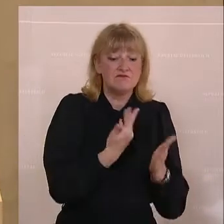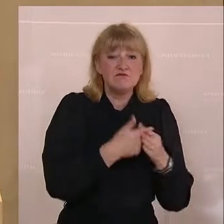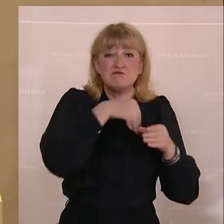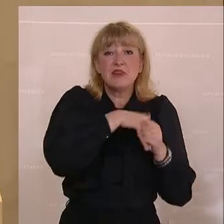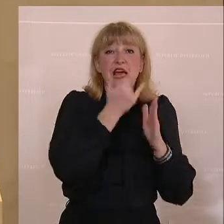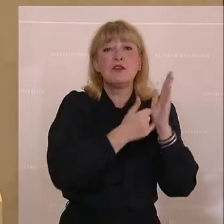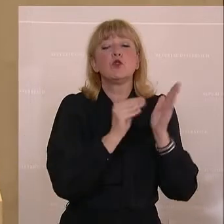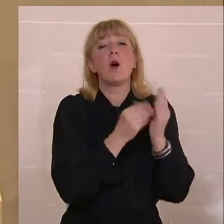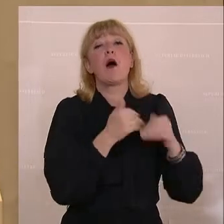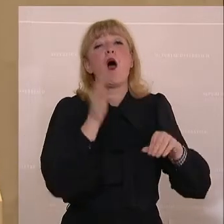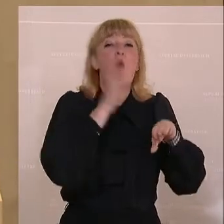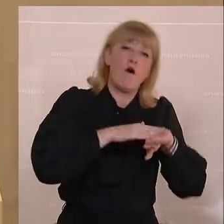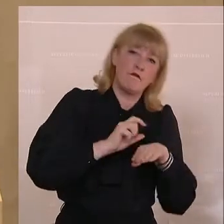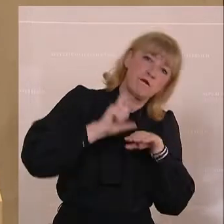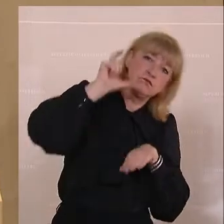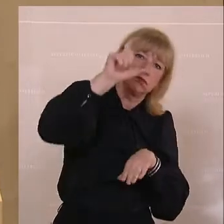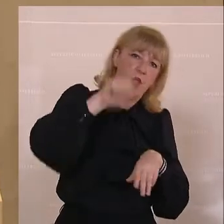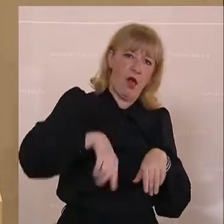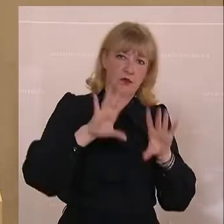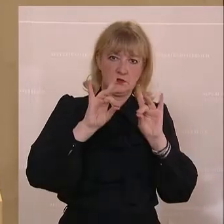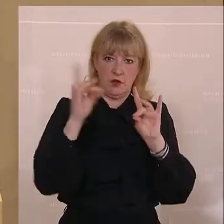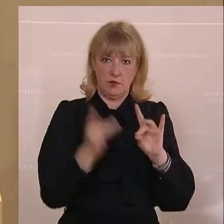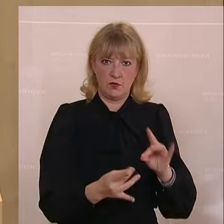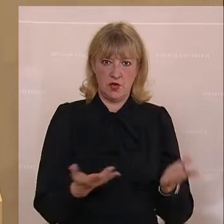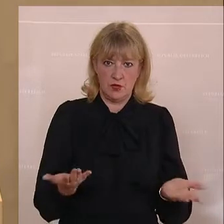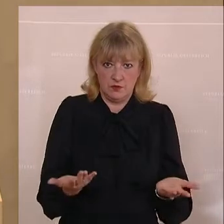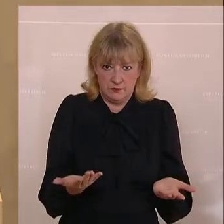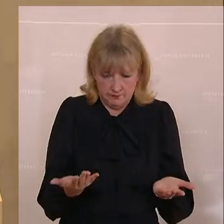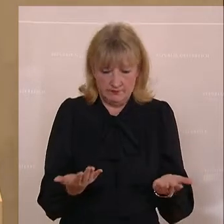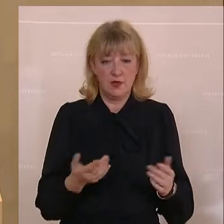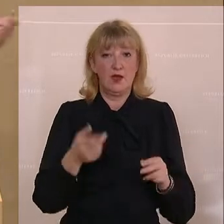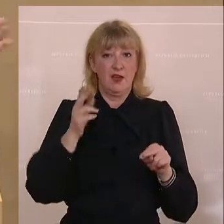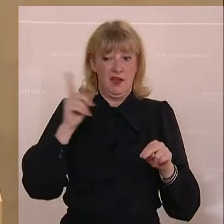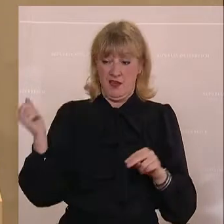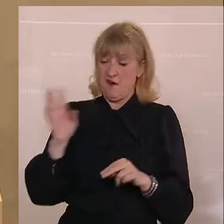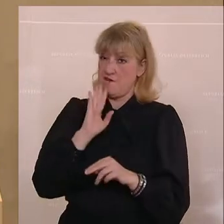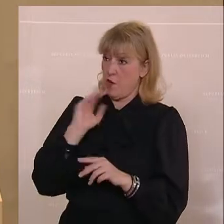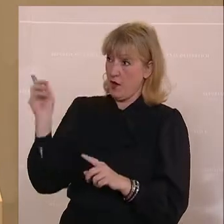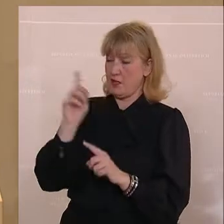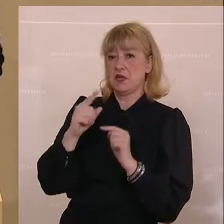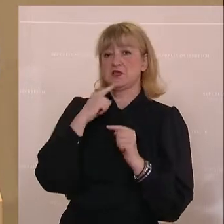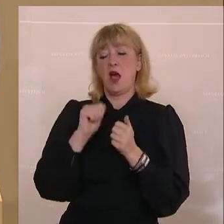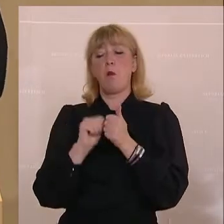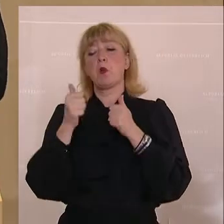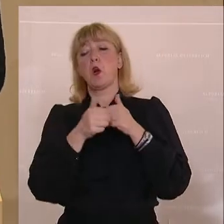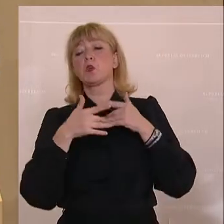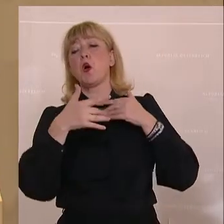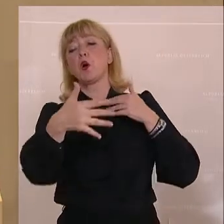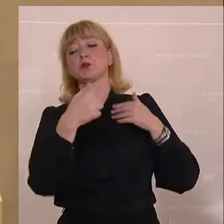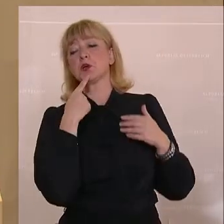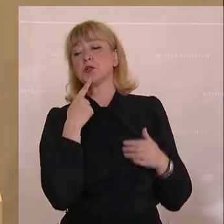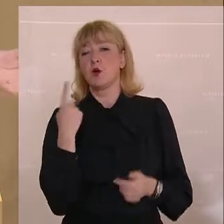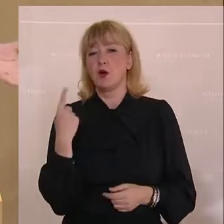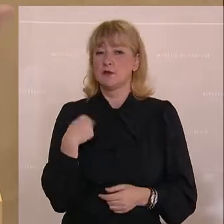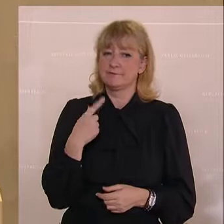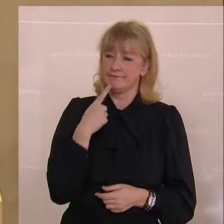weit höher als bei 10 Prozent oder weit höher noch als bei 10,5 Prozent. Und wenn die Vorrednerin von irgendwelchen Prognosen gesprochen hat, dann muss ich sagen, die